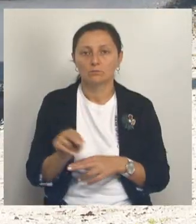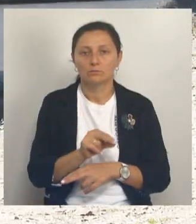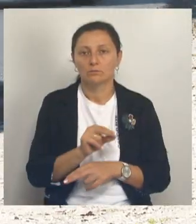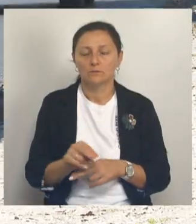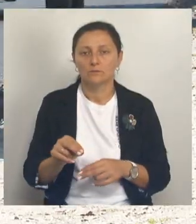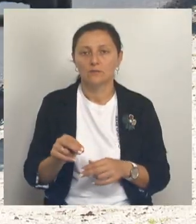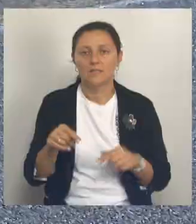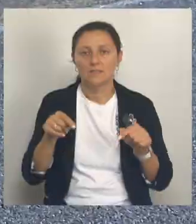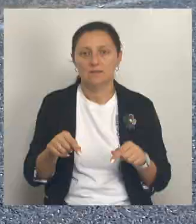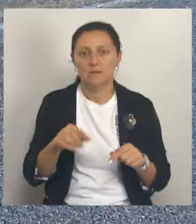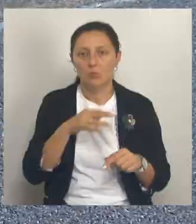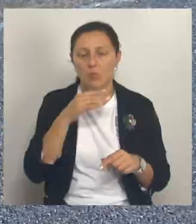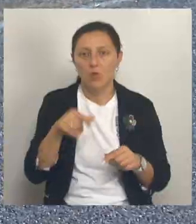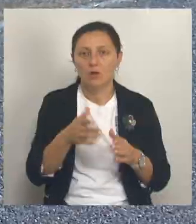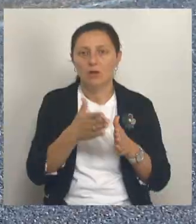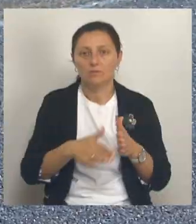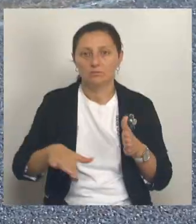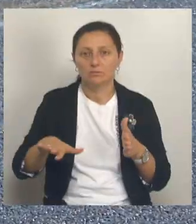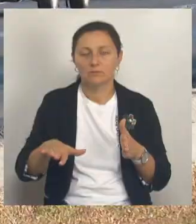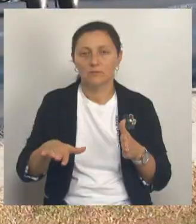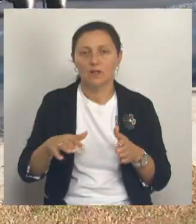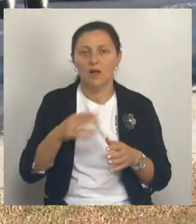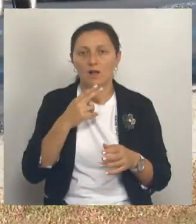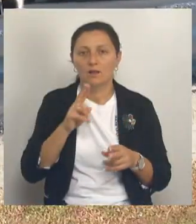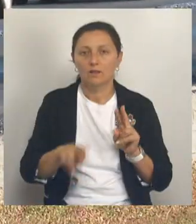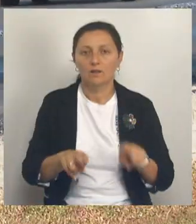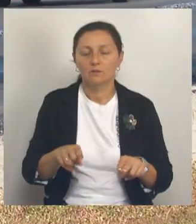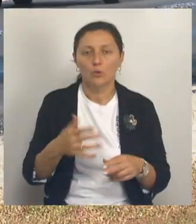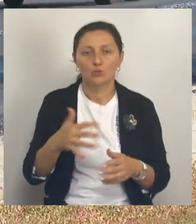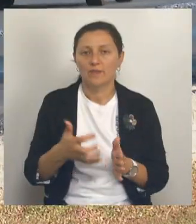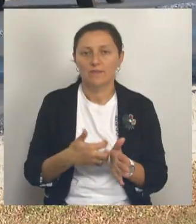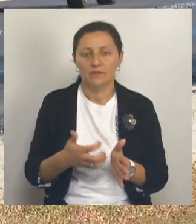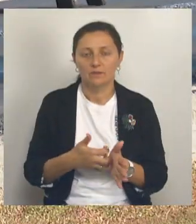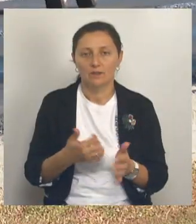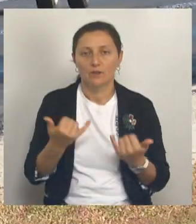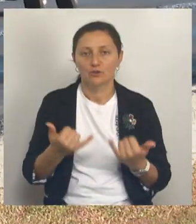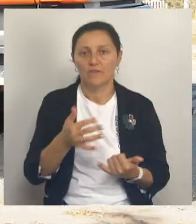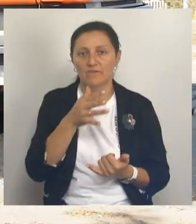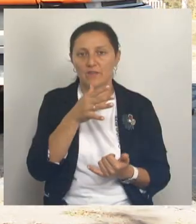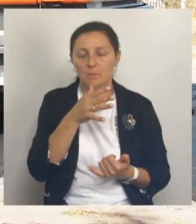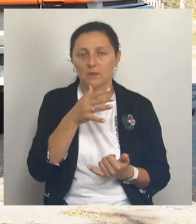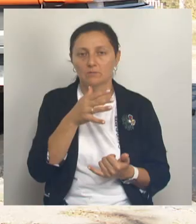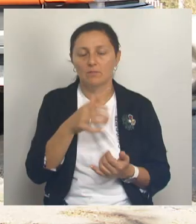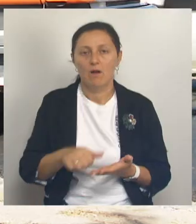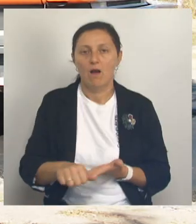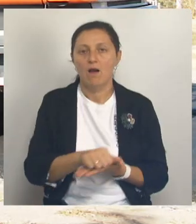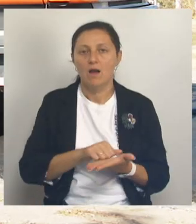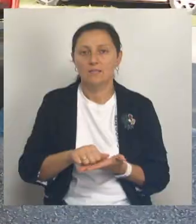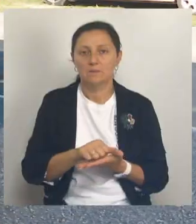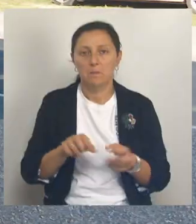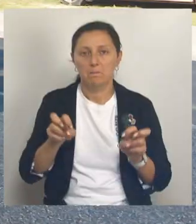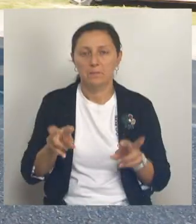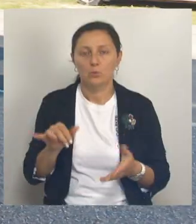со временем здесь образовалась колья. Простых латок уже недостаточно. В данный момент на объекте задействован асфальтоукладочный